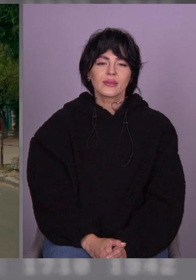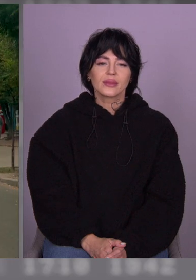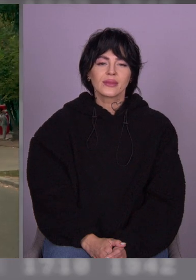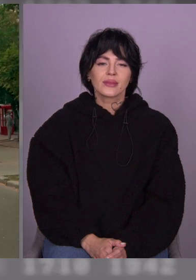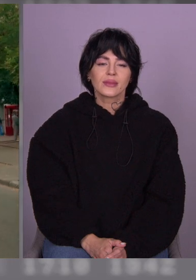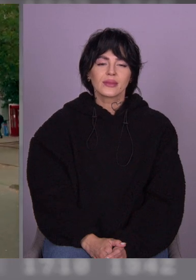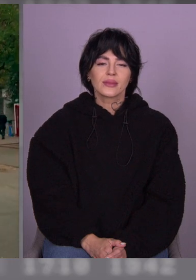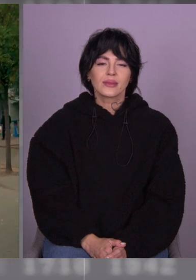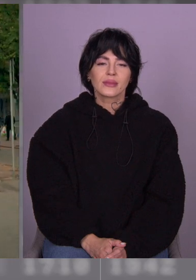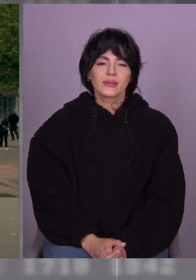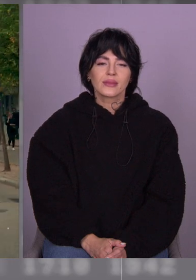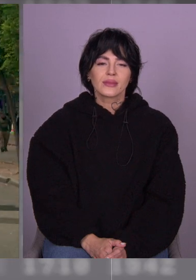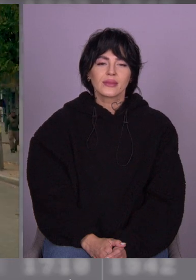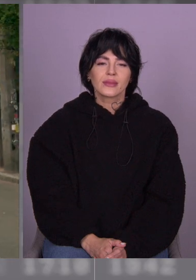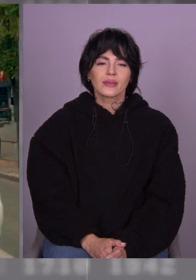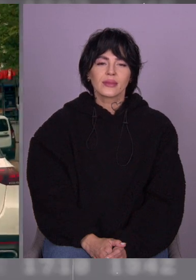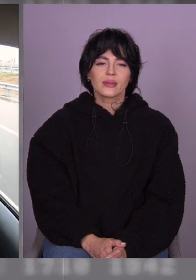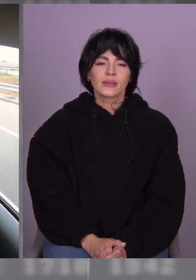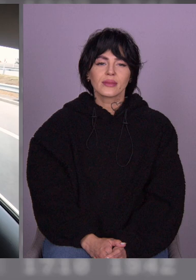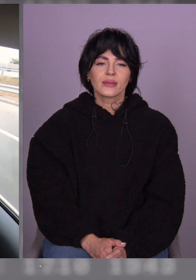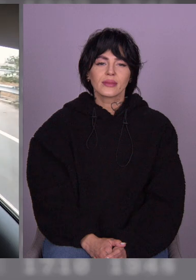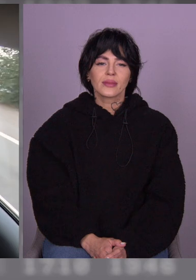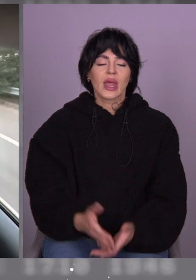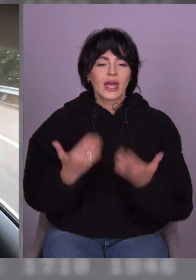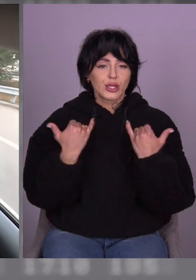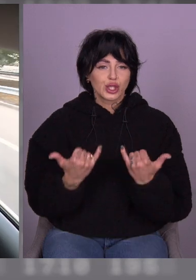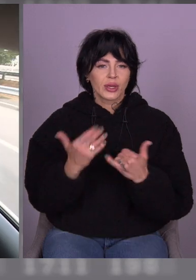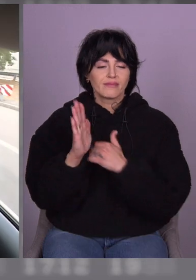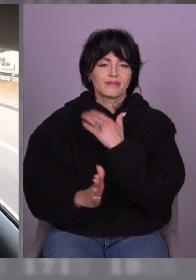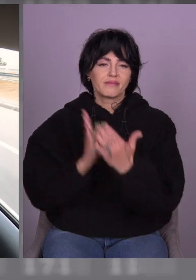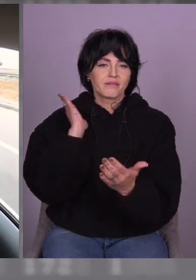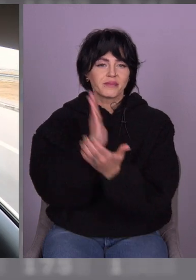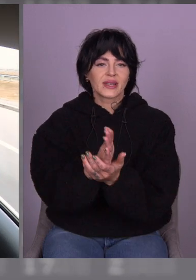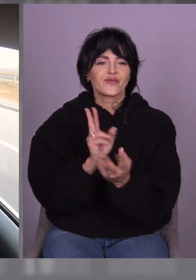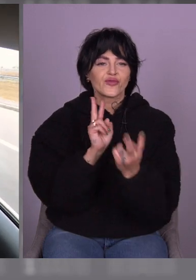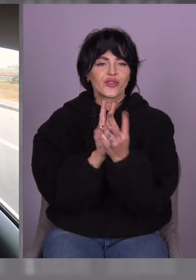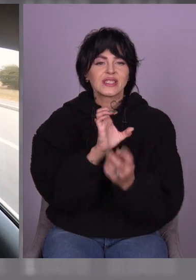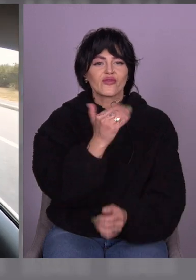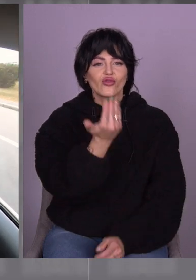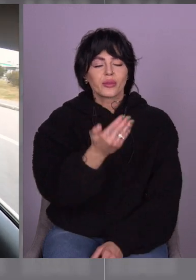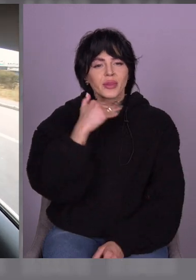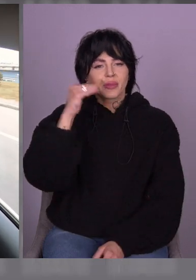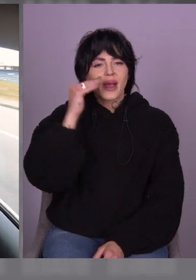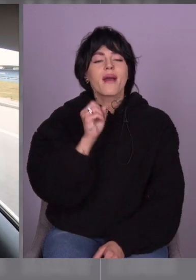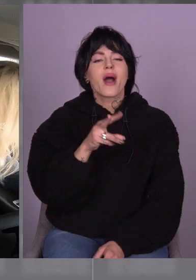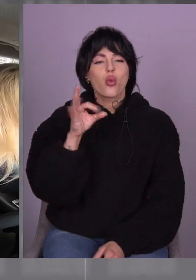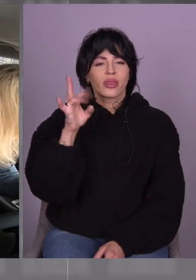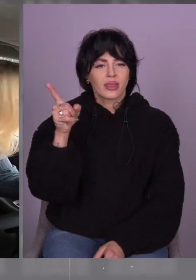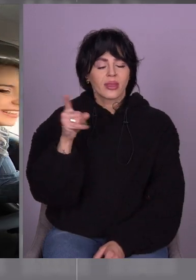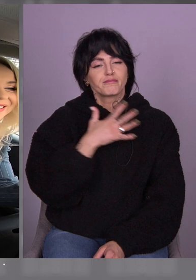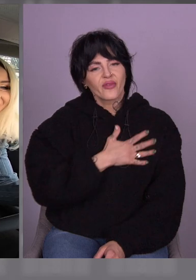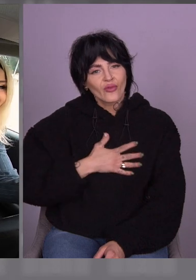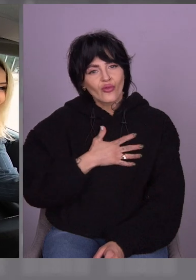Ми з вами, Алло, вже вирушаємо до вашого батька. Як він хвилюється, що казав? Розкажіть.